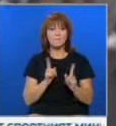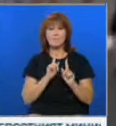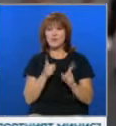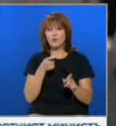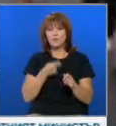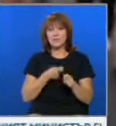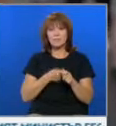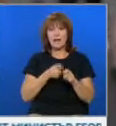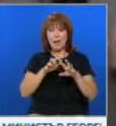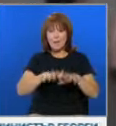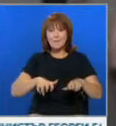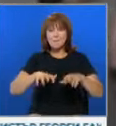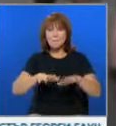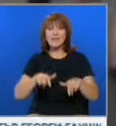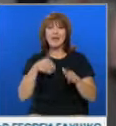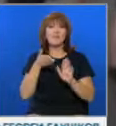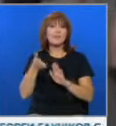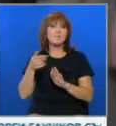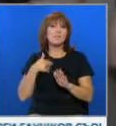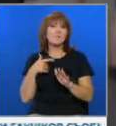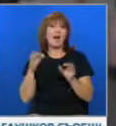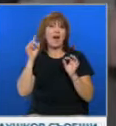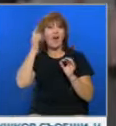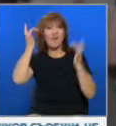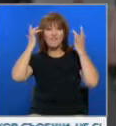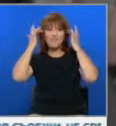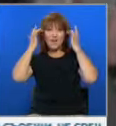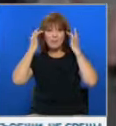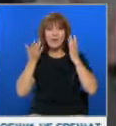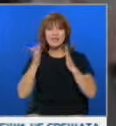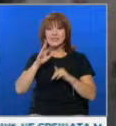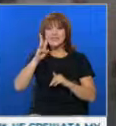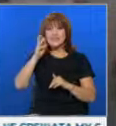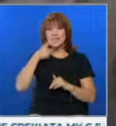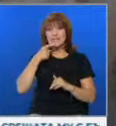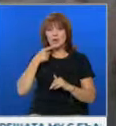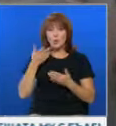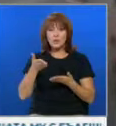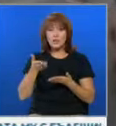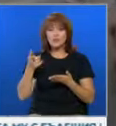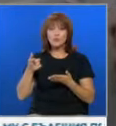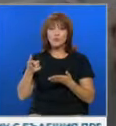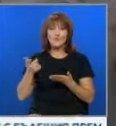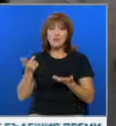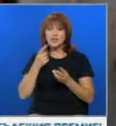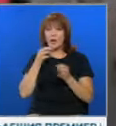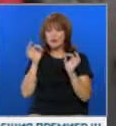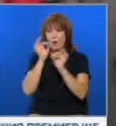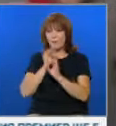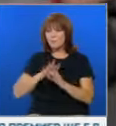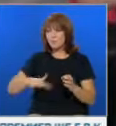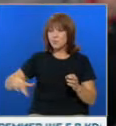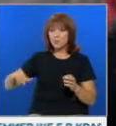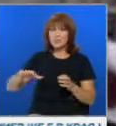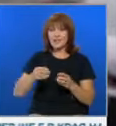се прави мина във ферми. След 30 години това място ще се превърне в пустиня. Замеделието от този район ни носи повече отколкото